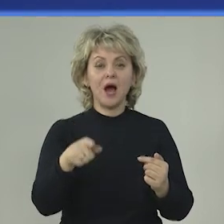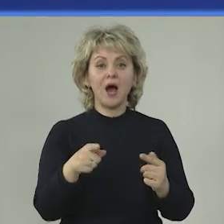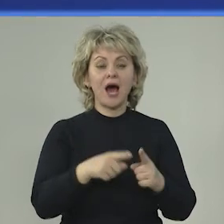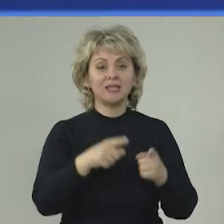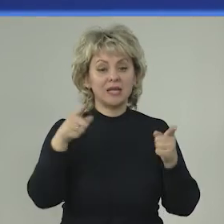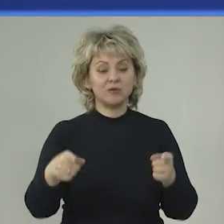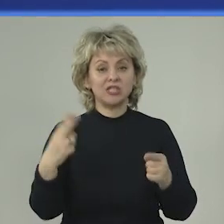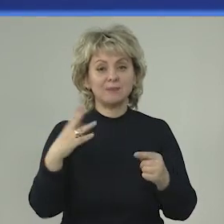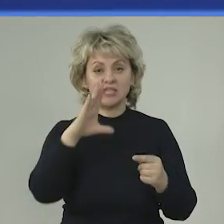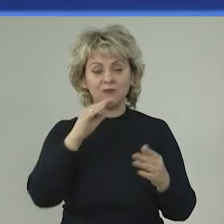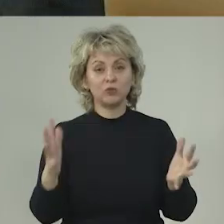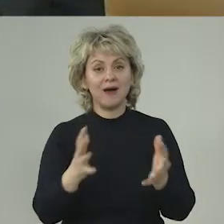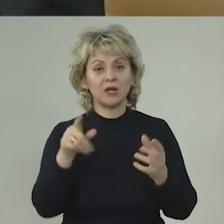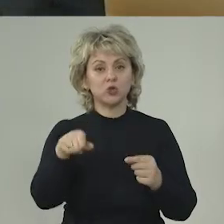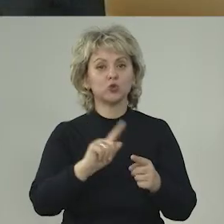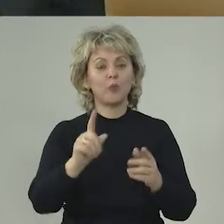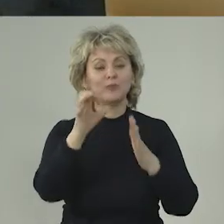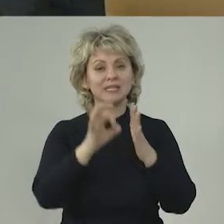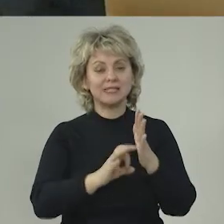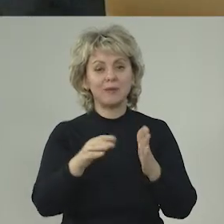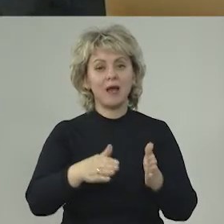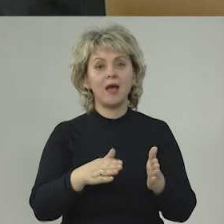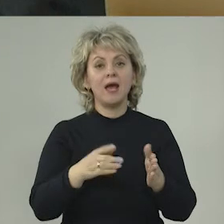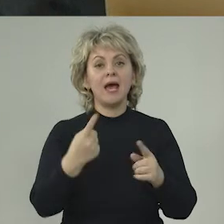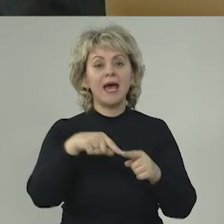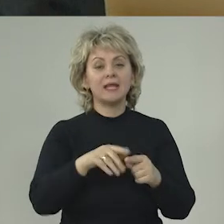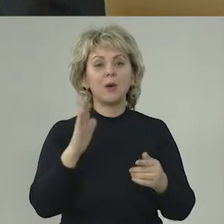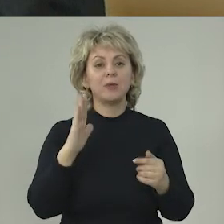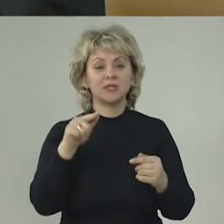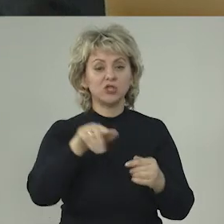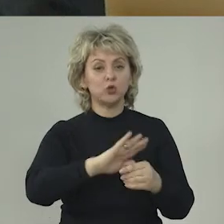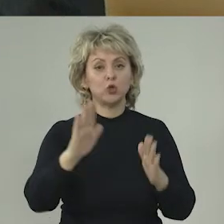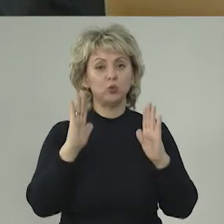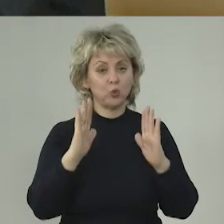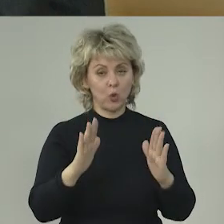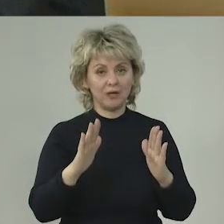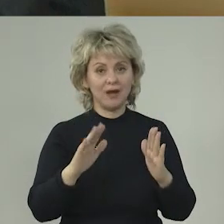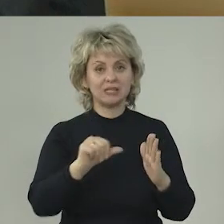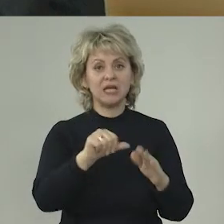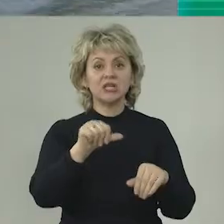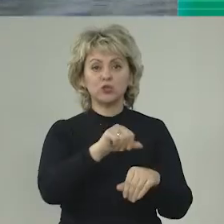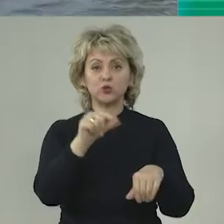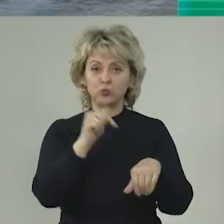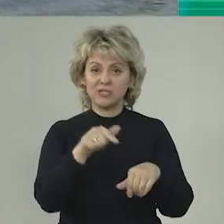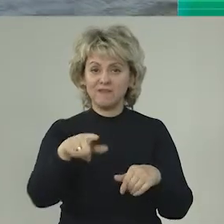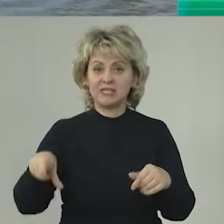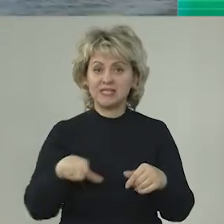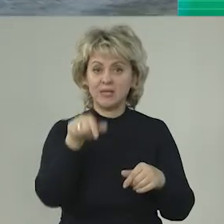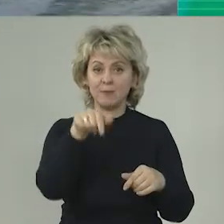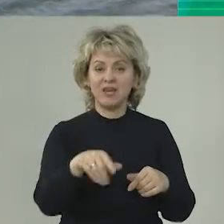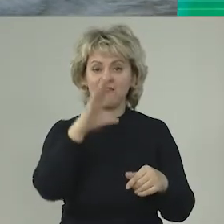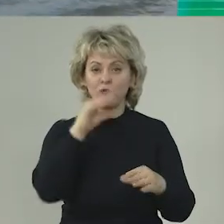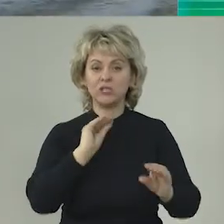оздоровление Цемлянского водохранилища, что очень принципиально. Это потенциально не только самочувствие реки Дон,